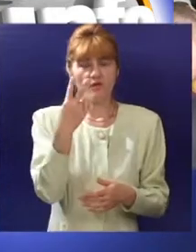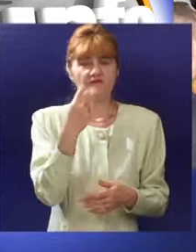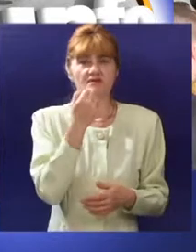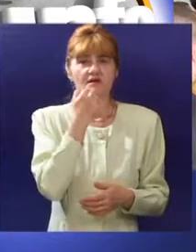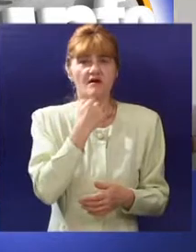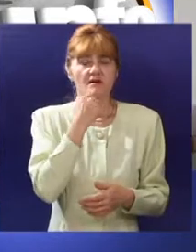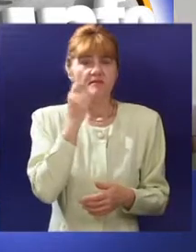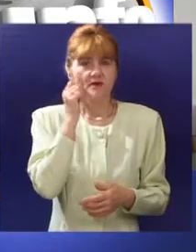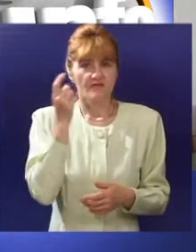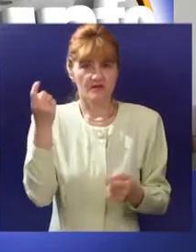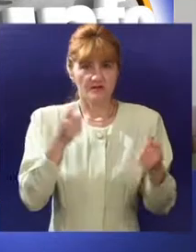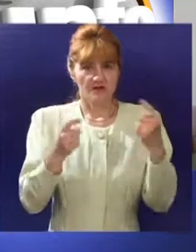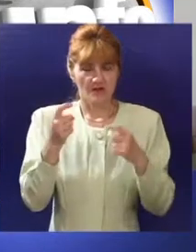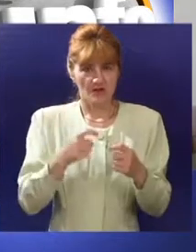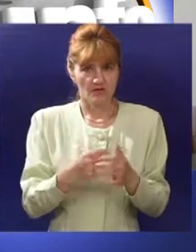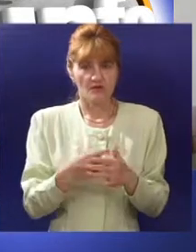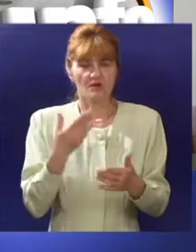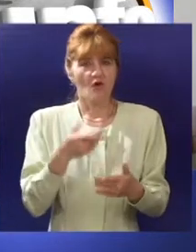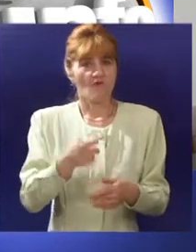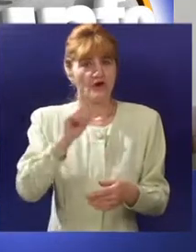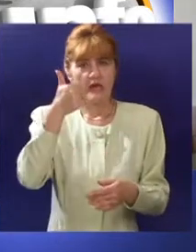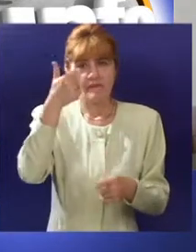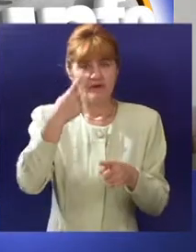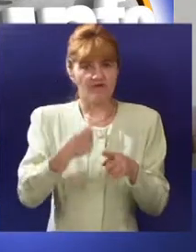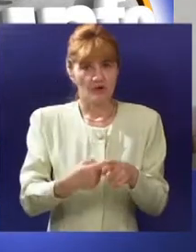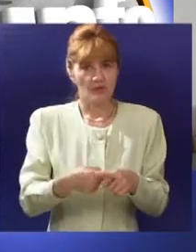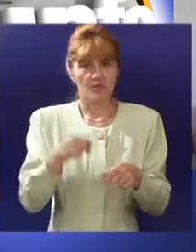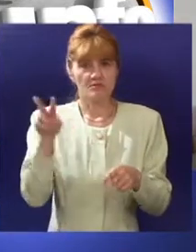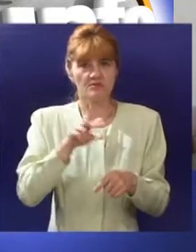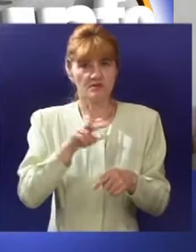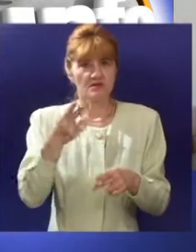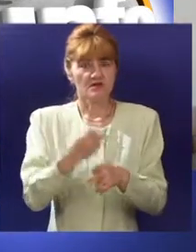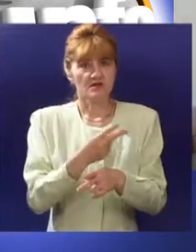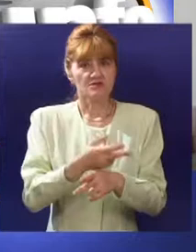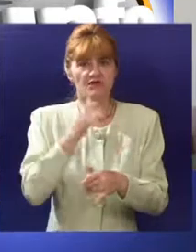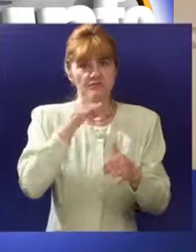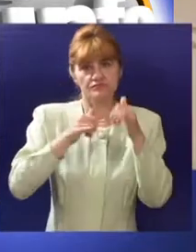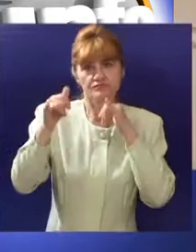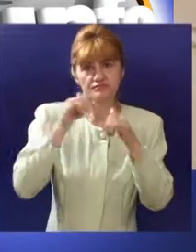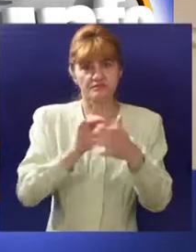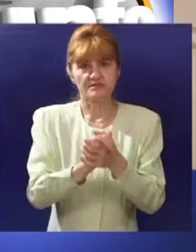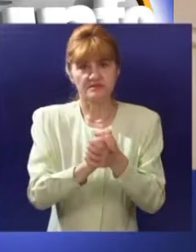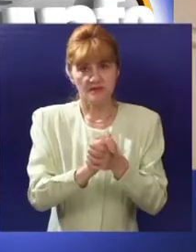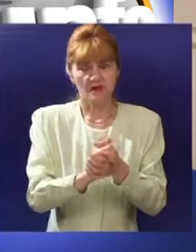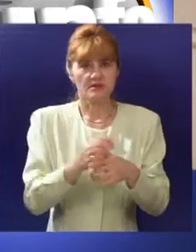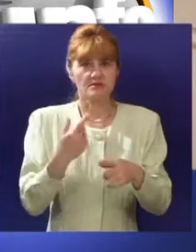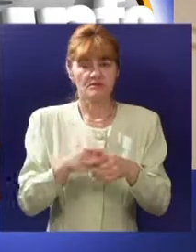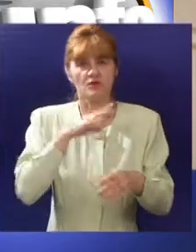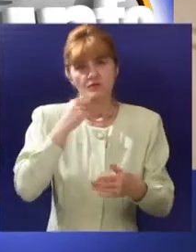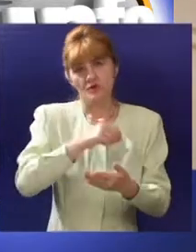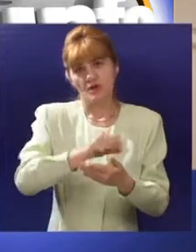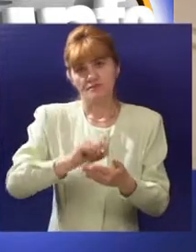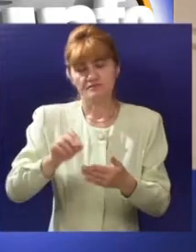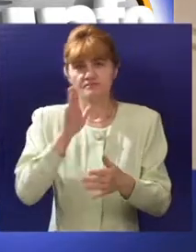koji su okupljeni u okviru privredne komore iz Đera Ovo nije prvi put da se predstavnici dve komore posećuju a saradnja je uobličena i kroz